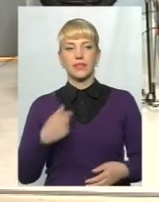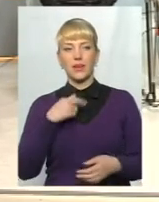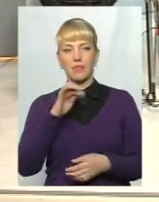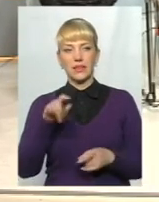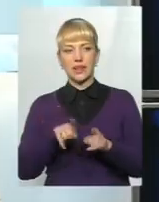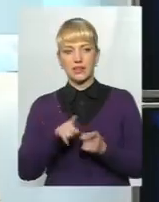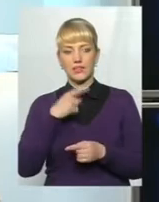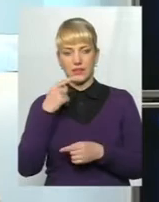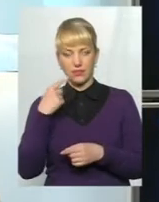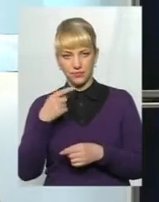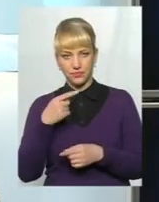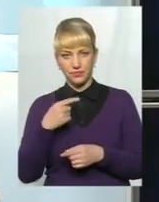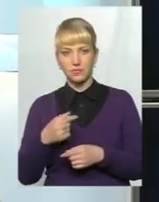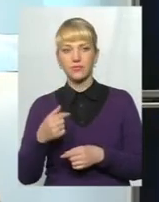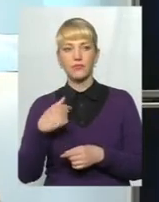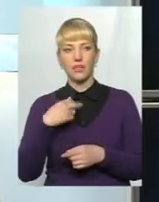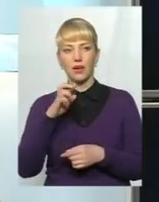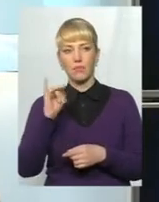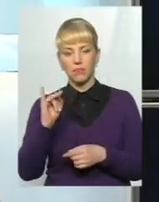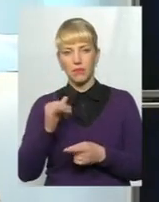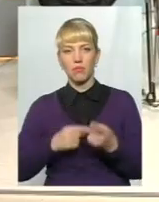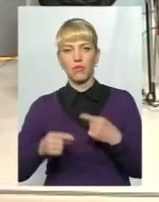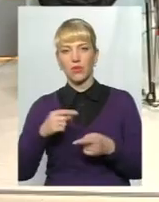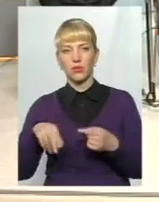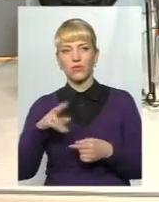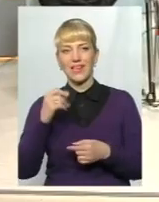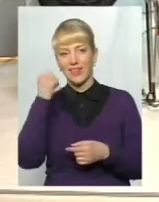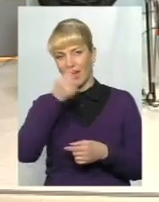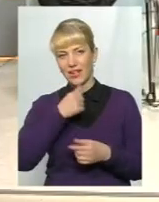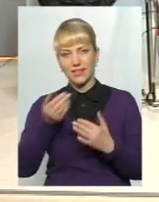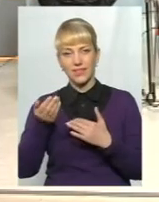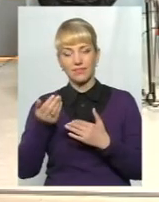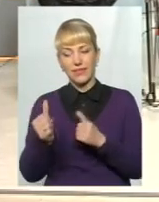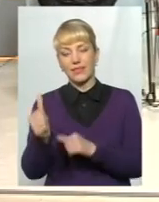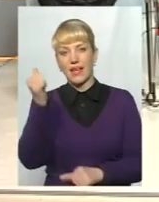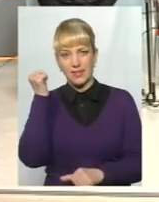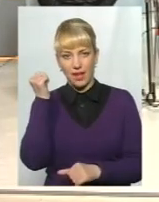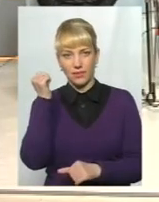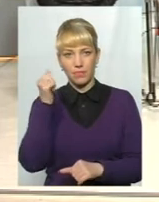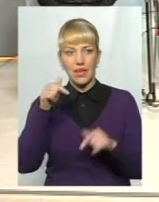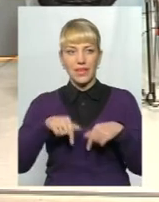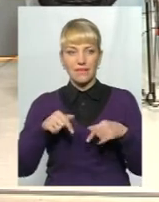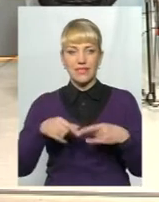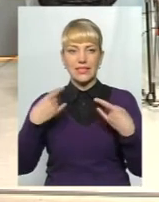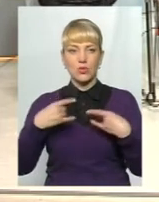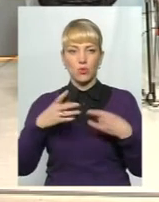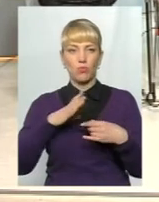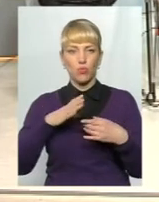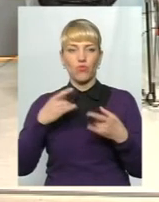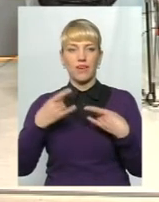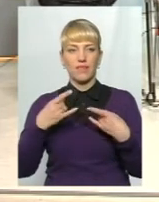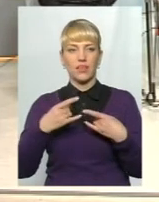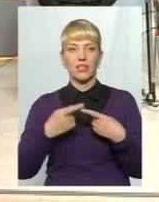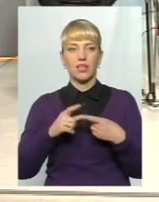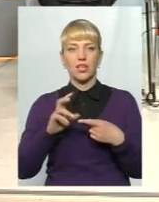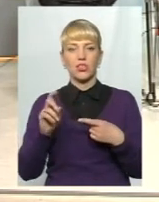би трохи інакше. Я би повернувся на рік назад. В цій студії в нас був ефір, чи